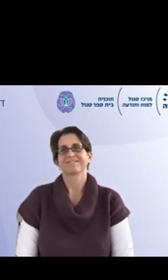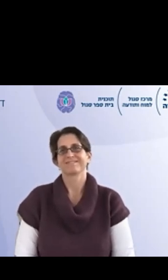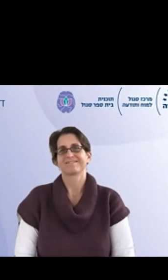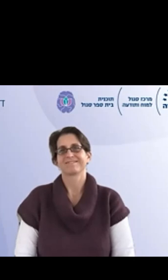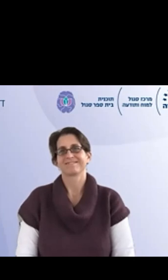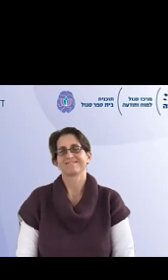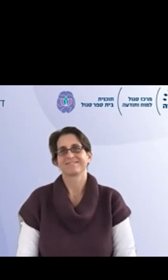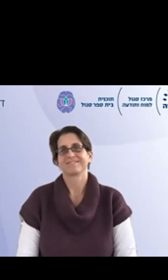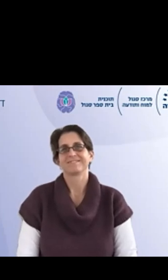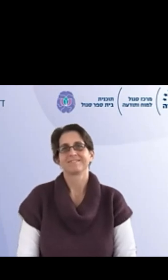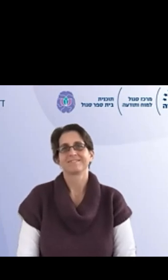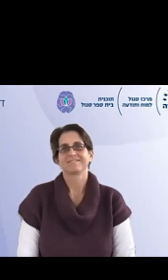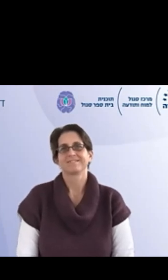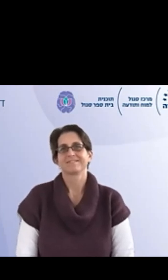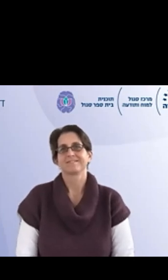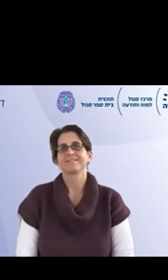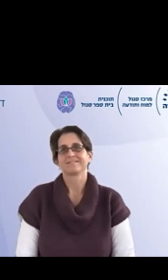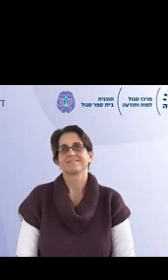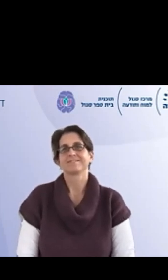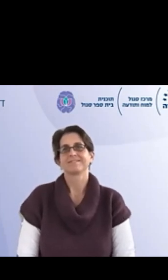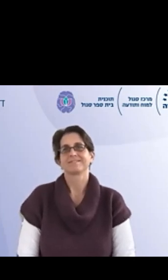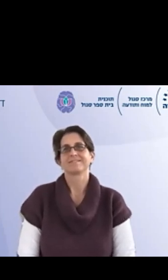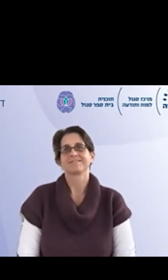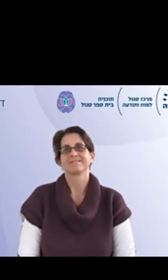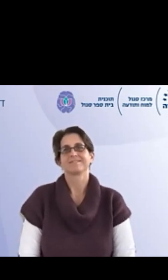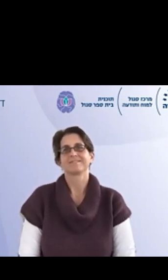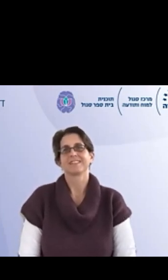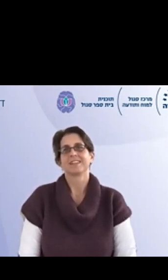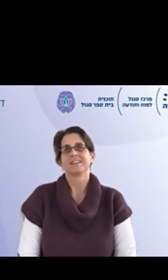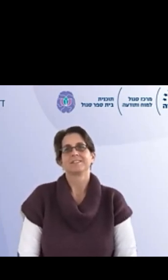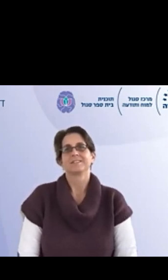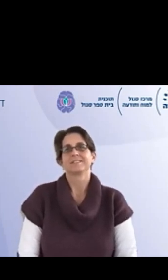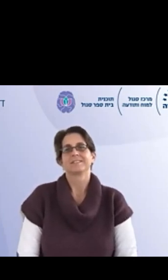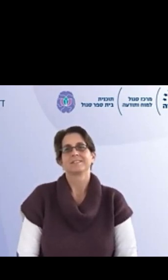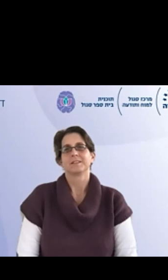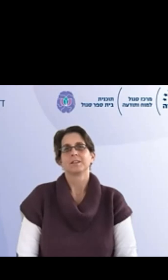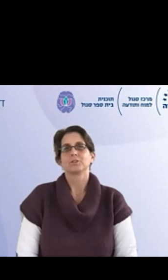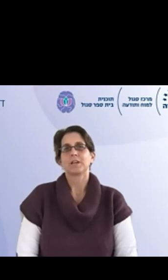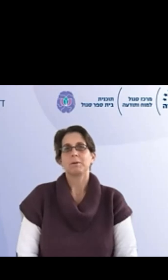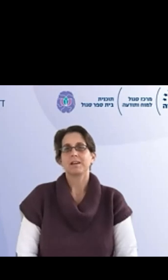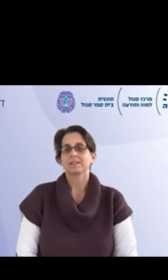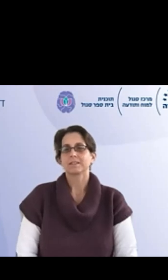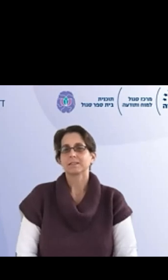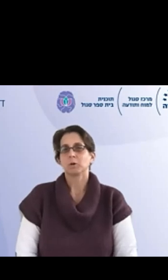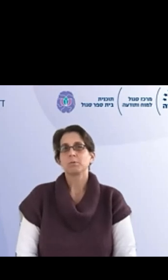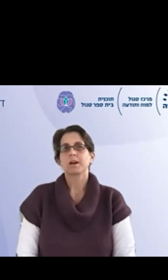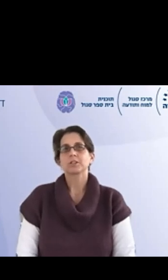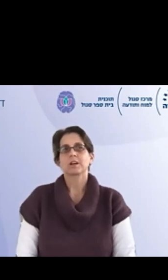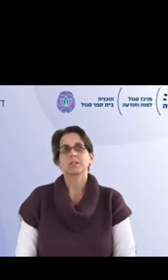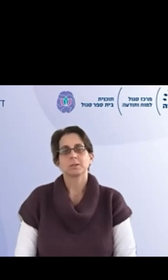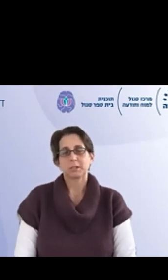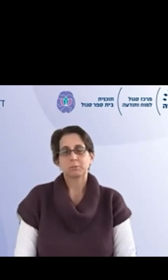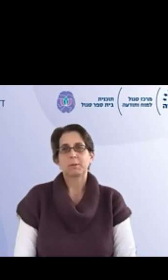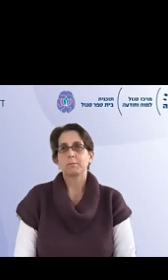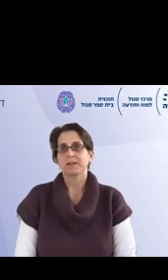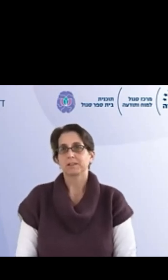נפתח את פינות הקשבה האלה בתוך בית הספר תודה רבה יאללה זה מאוד מרגש